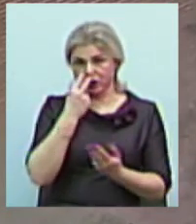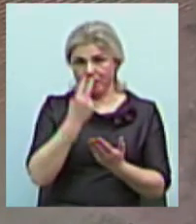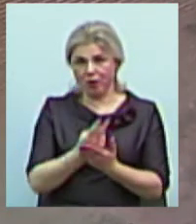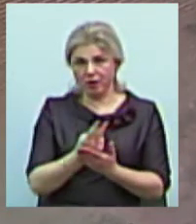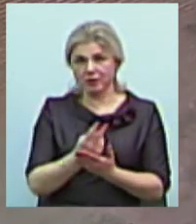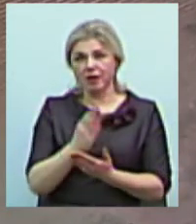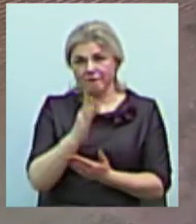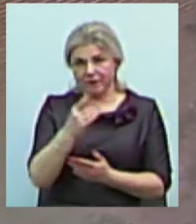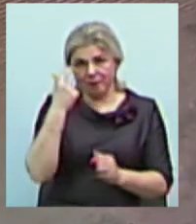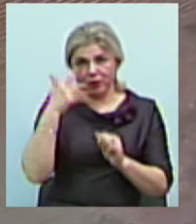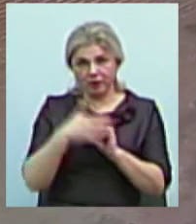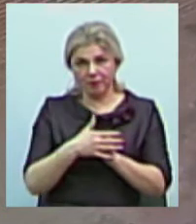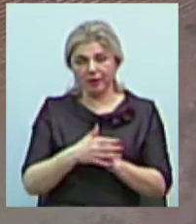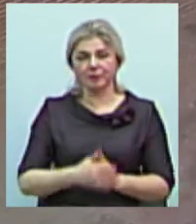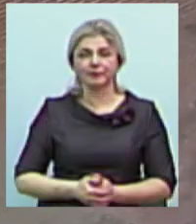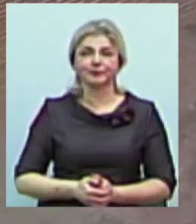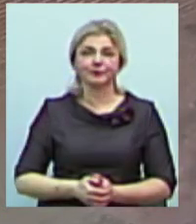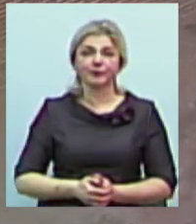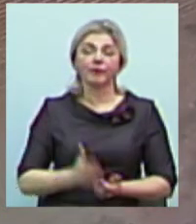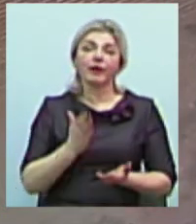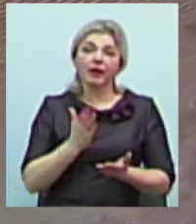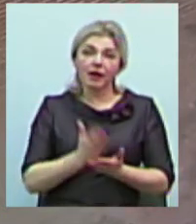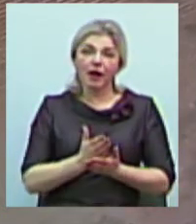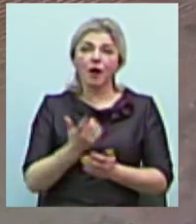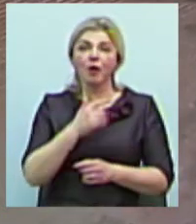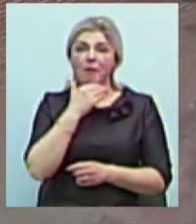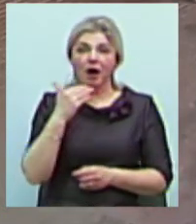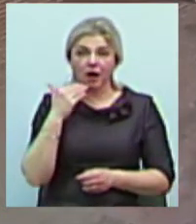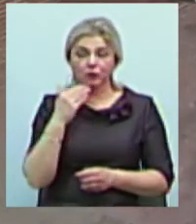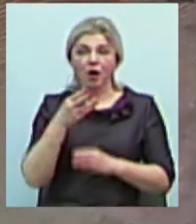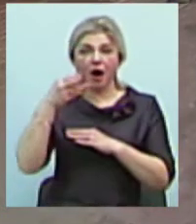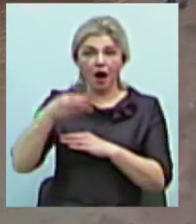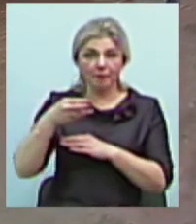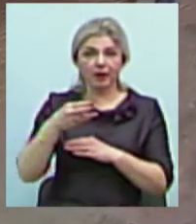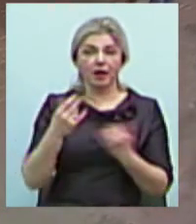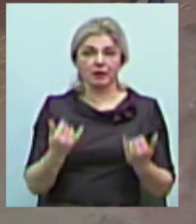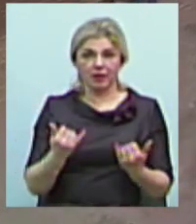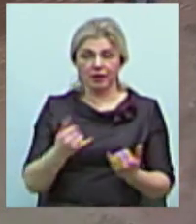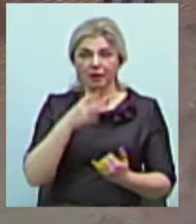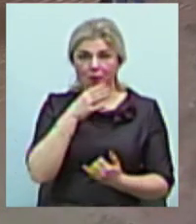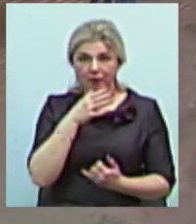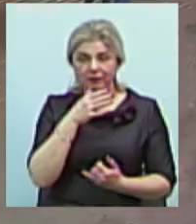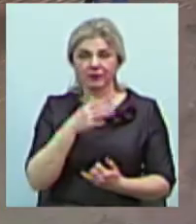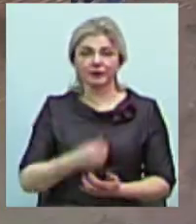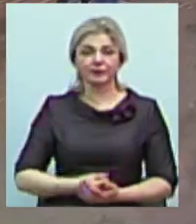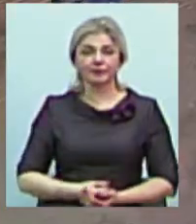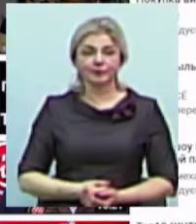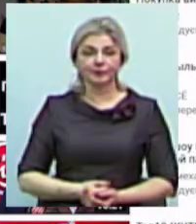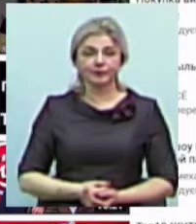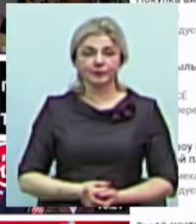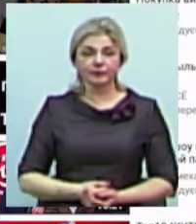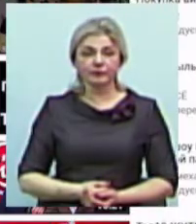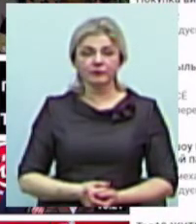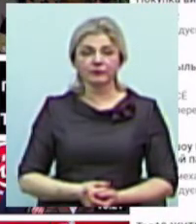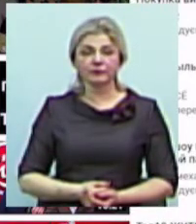ми в день набагато краще бачимо. Є досить багато камер на даний момент, які ми з зрозумілих